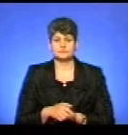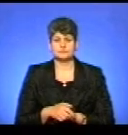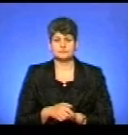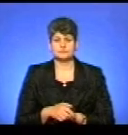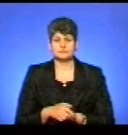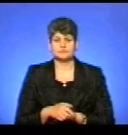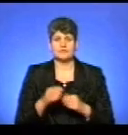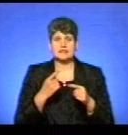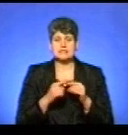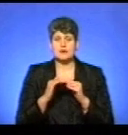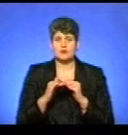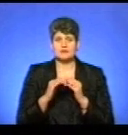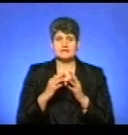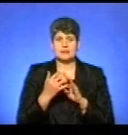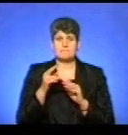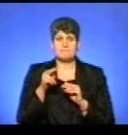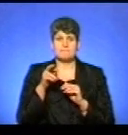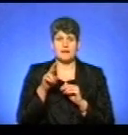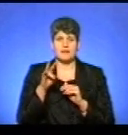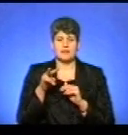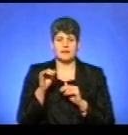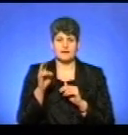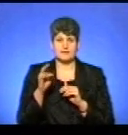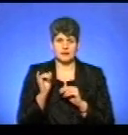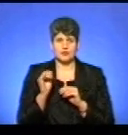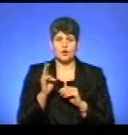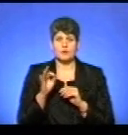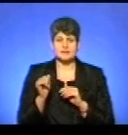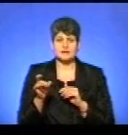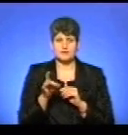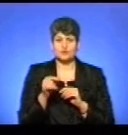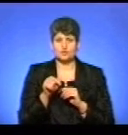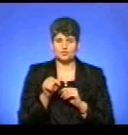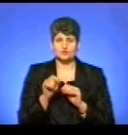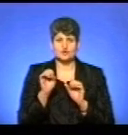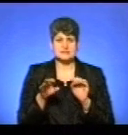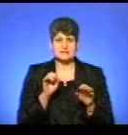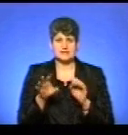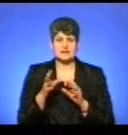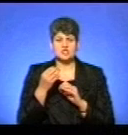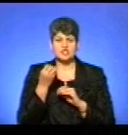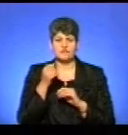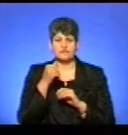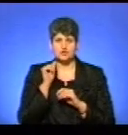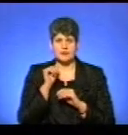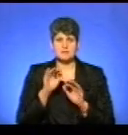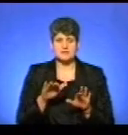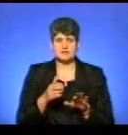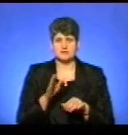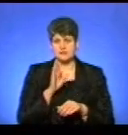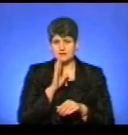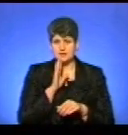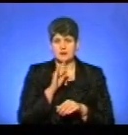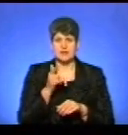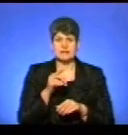Це поля у селі П'ядики Коломийського району. У цьому населеному пункті розкидали вакцину ще вчора. Місцева жителька Ганна